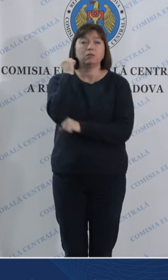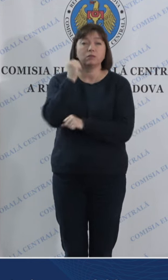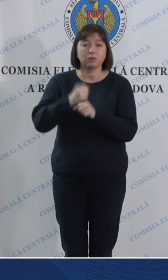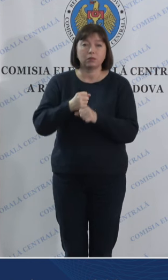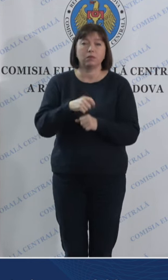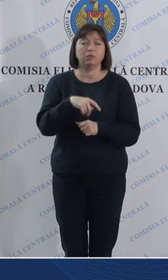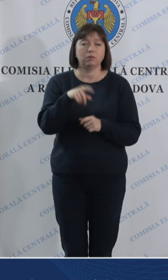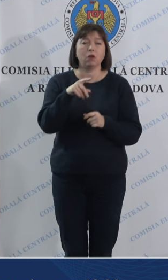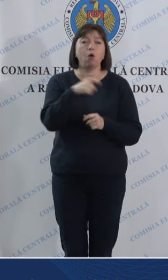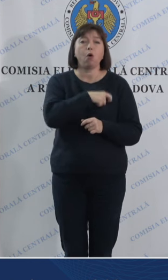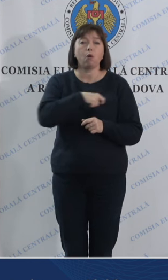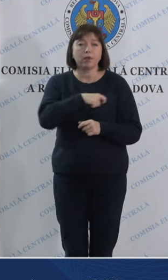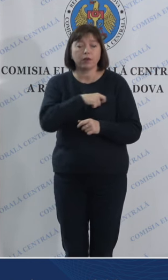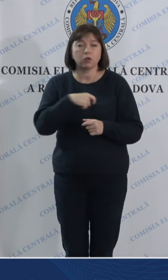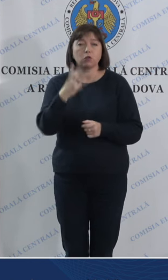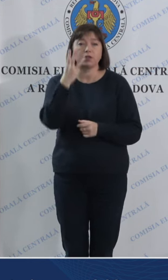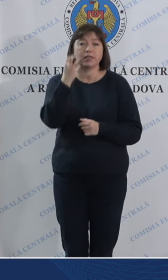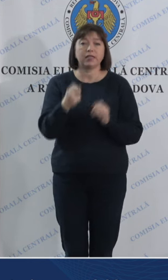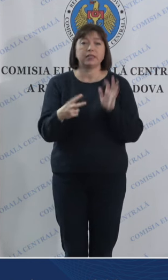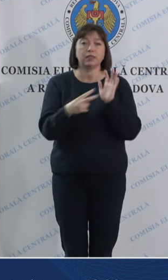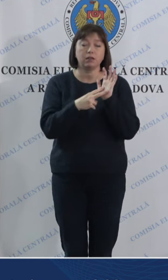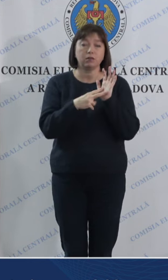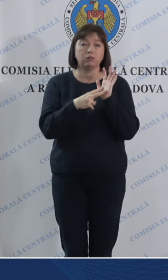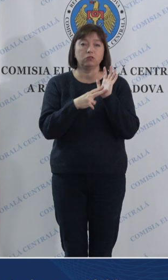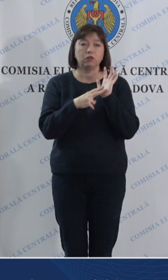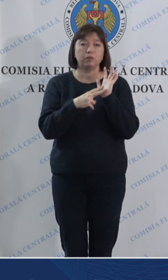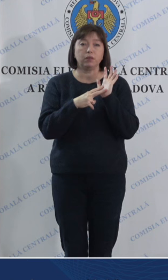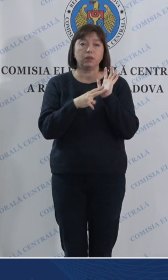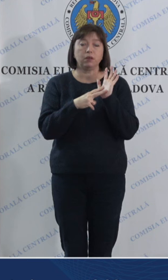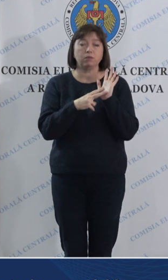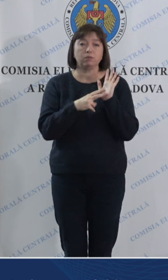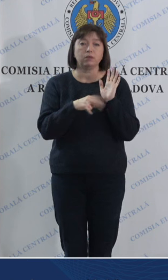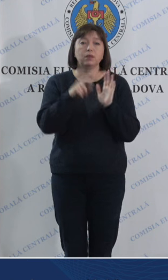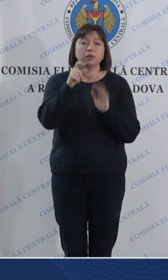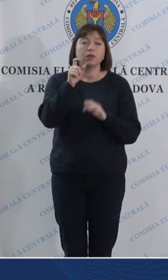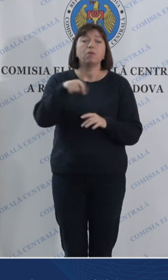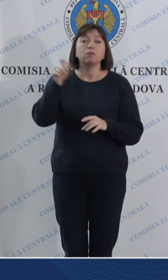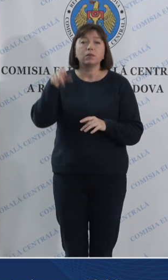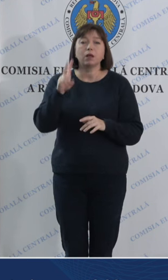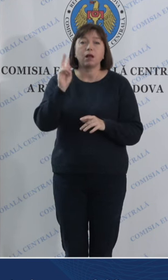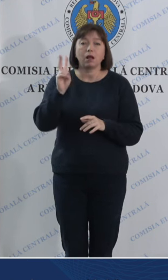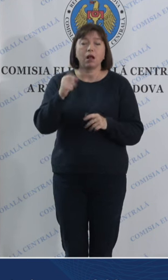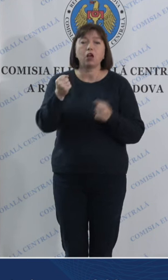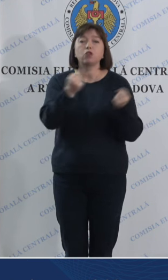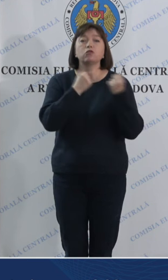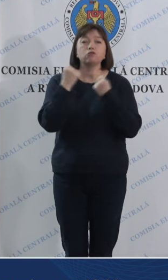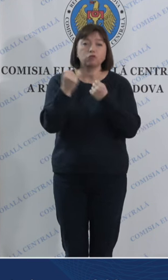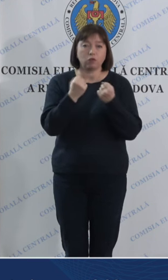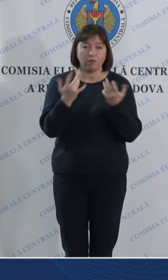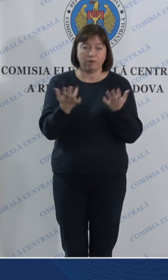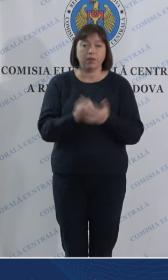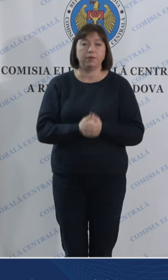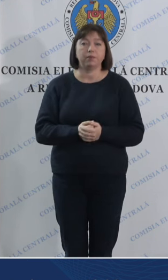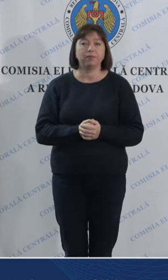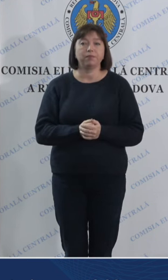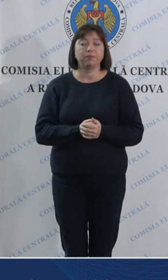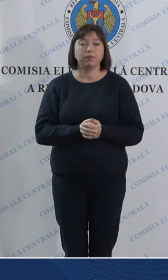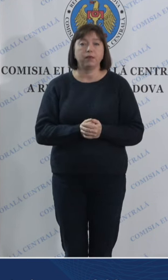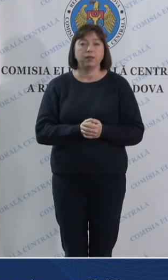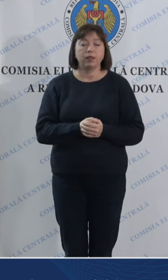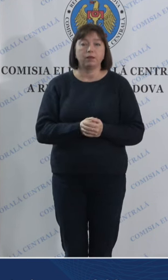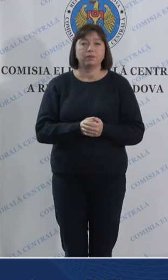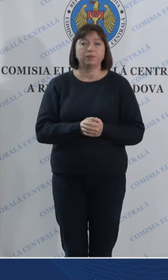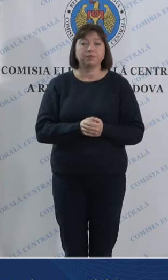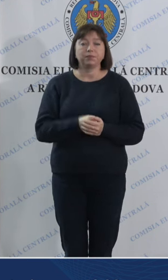operator și 307 personal în calitate de șoperi. În